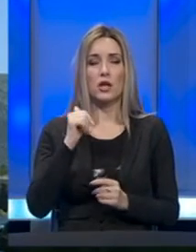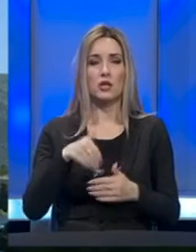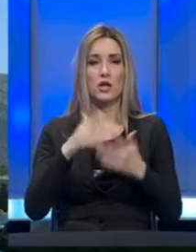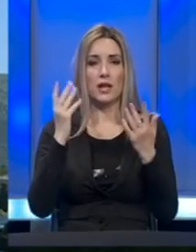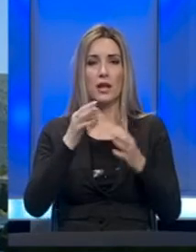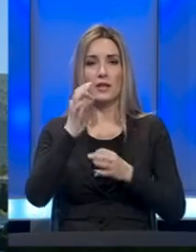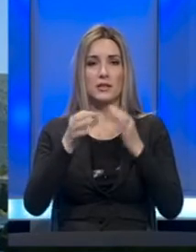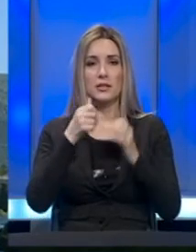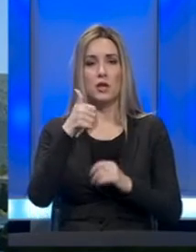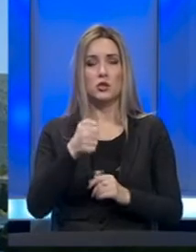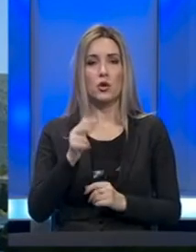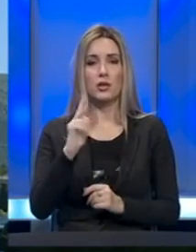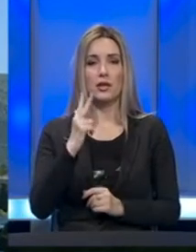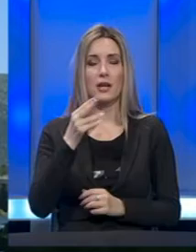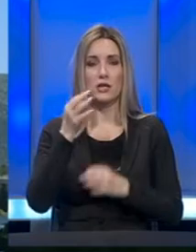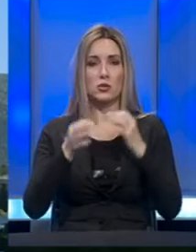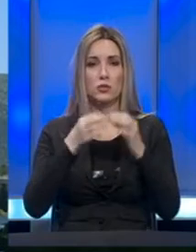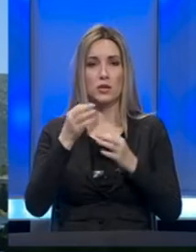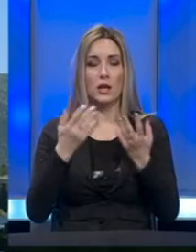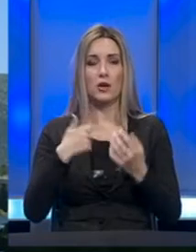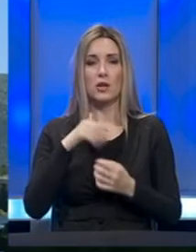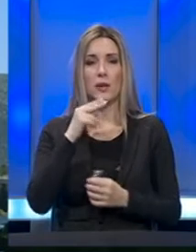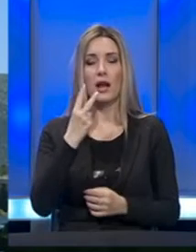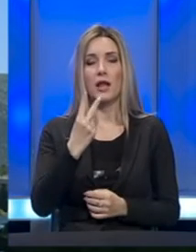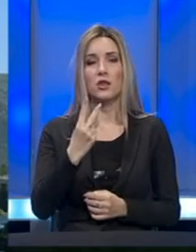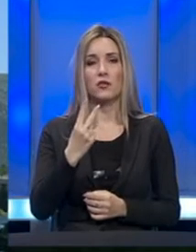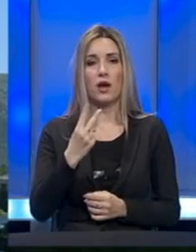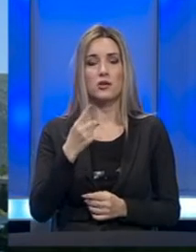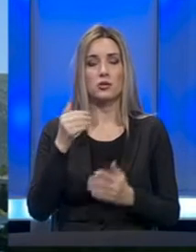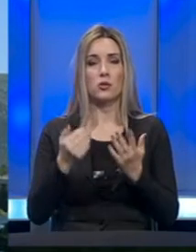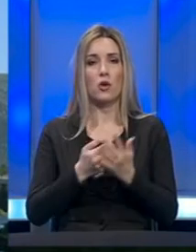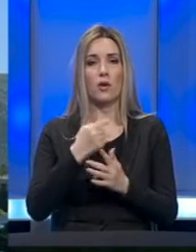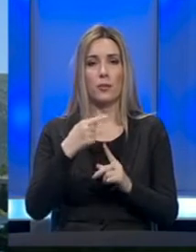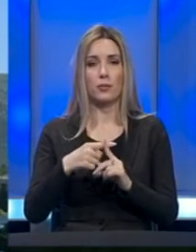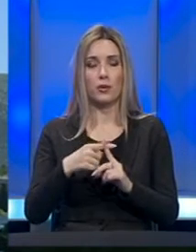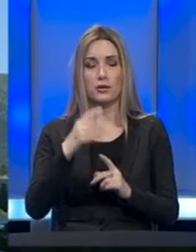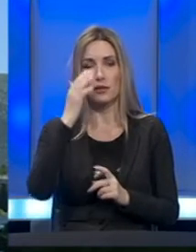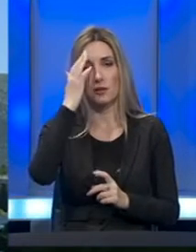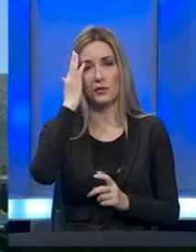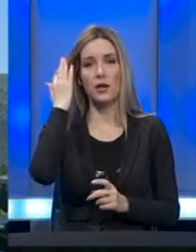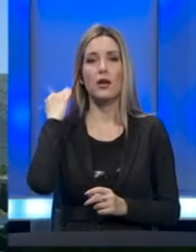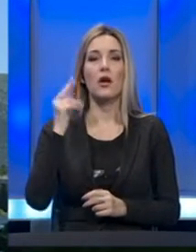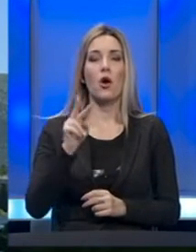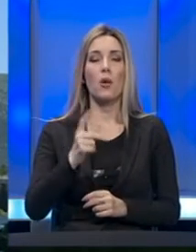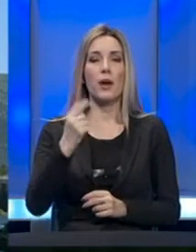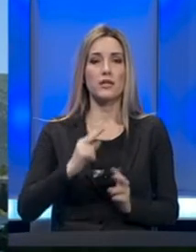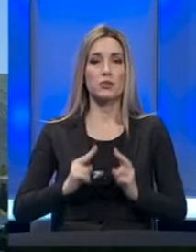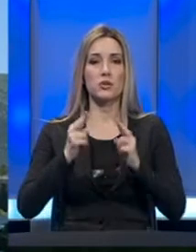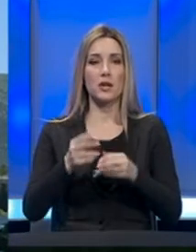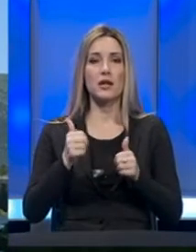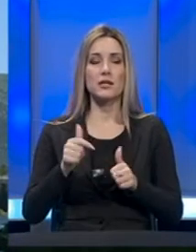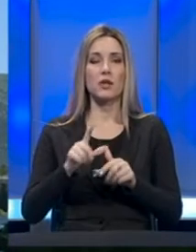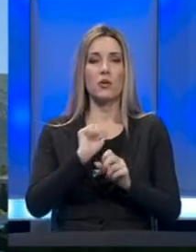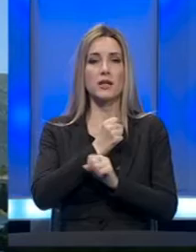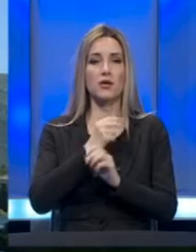dana testirano je 113 uzoraka, kao što sam rekla, dva su nova potvrđena slučaja, ova iz Mostara. Tako da sada u